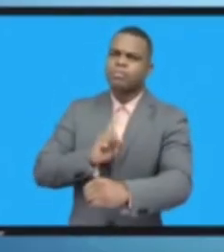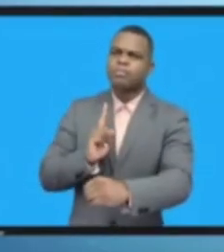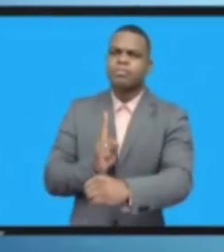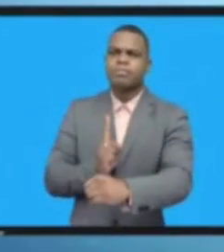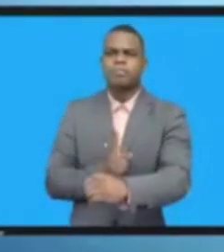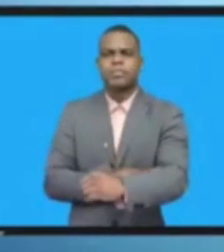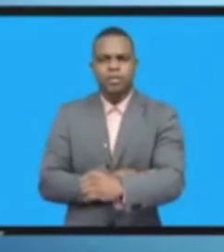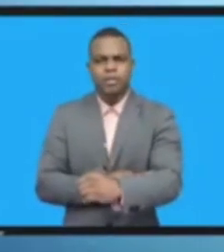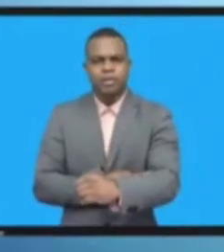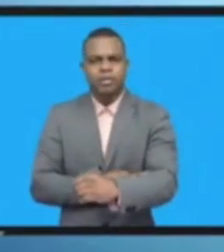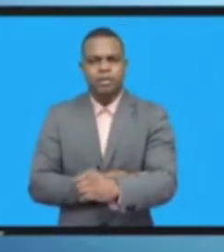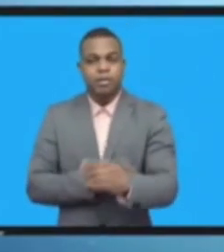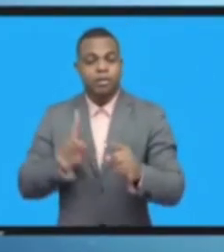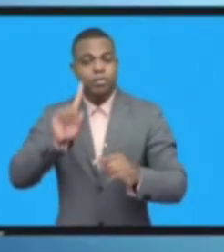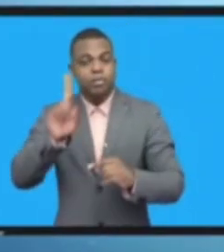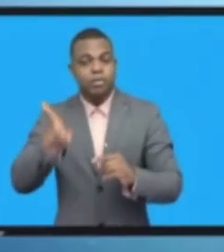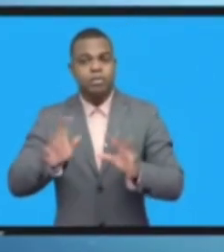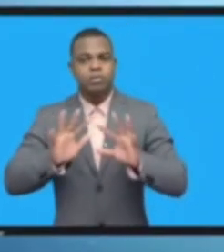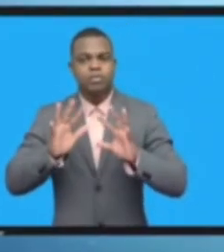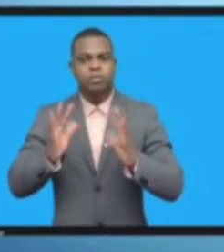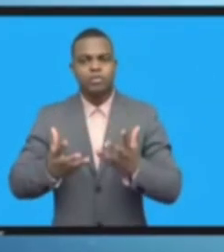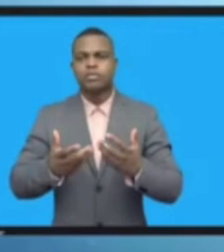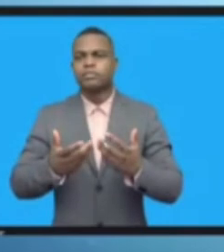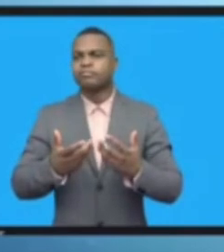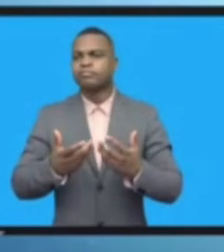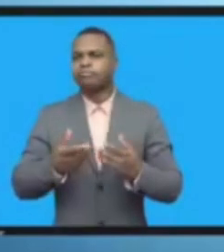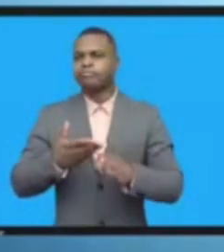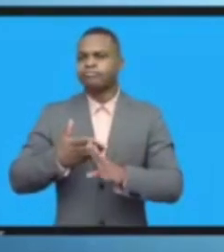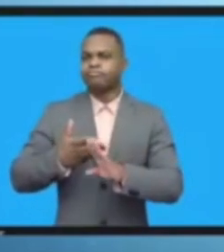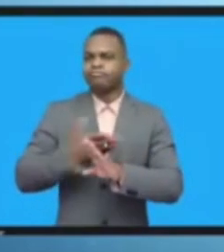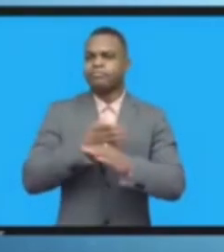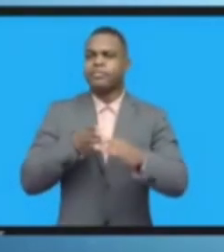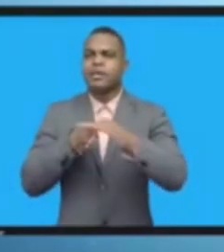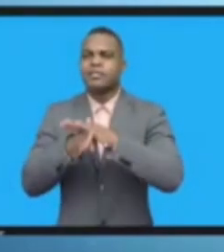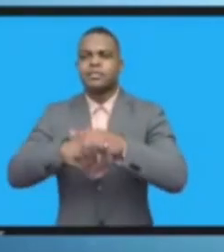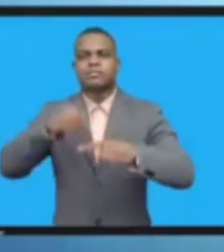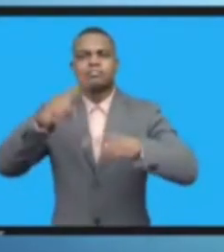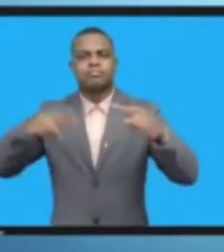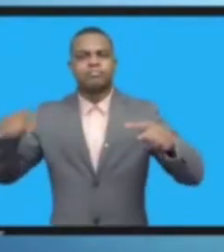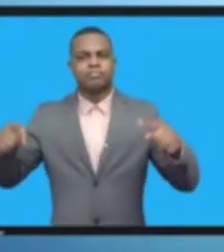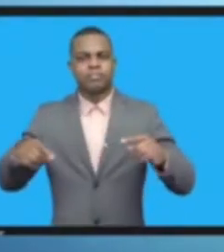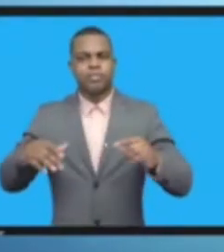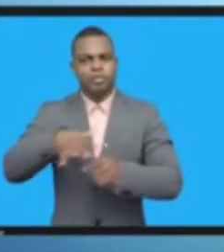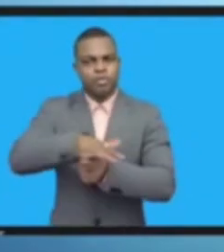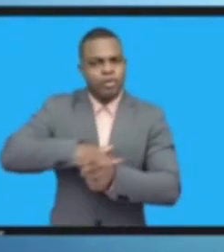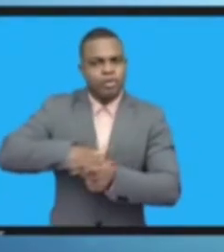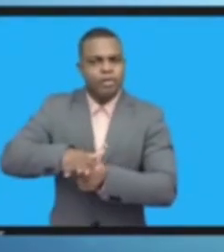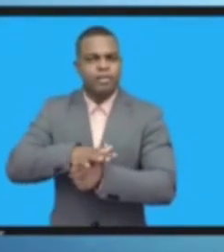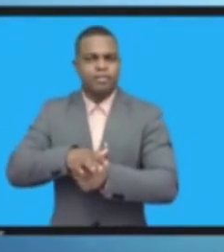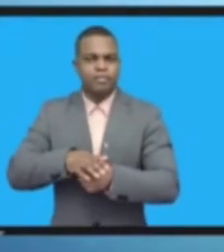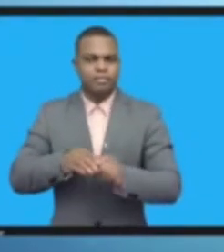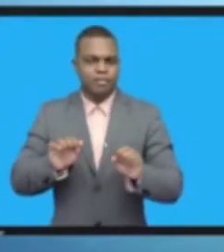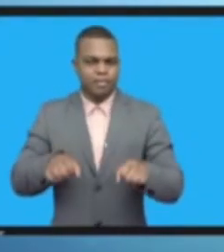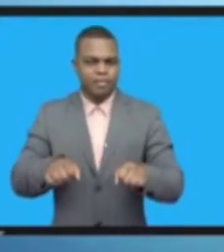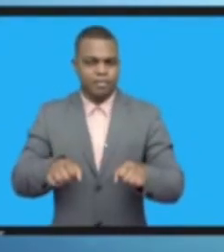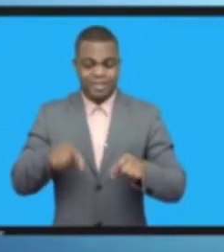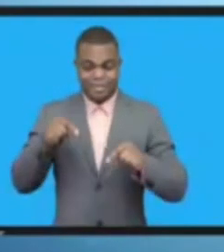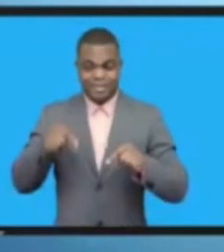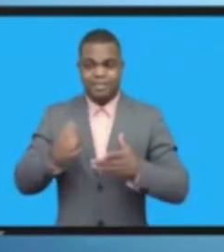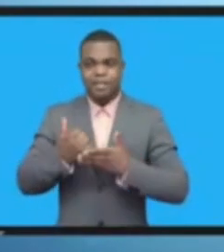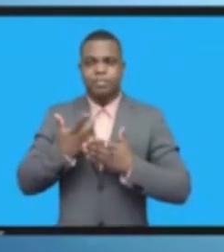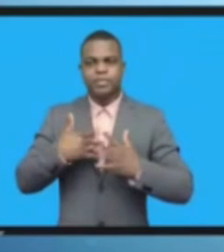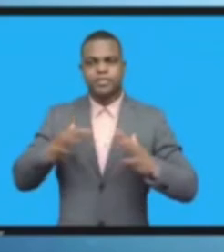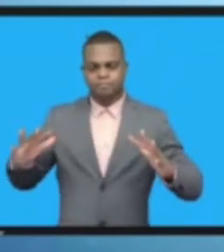يشغل بشكل عام لا يتدخل فيه أحد إنه شبكة الشبكات